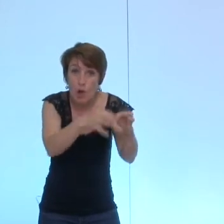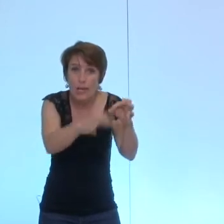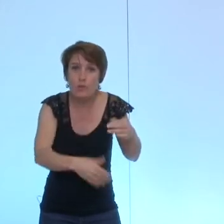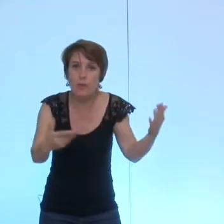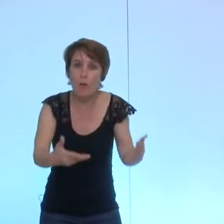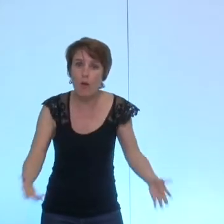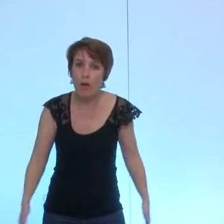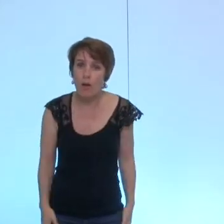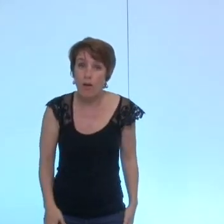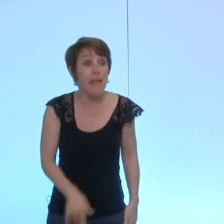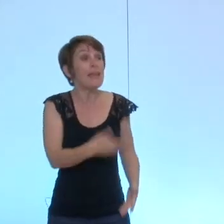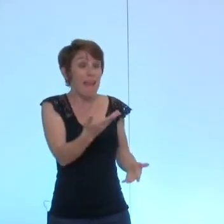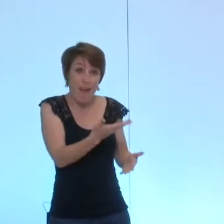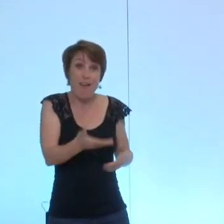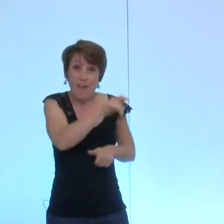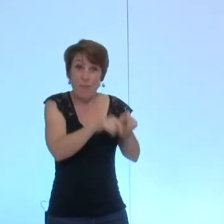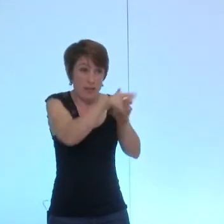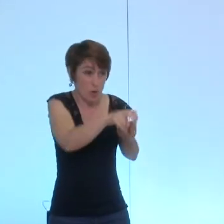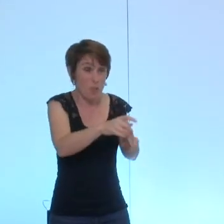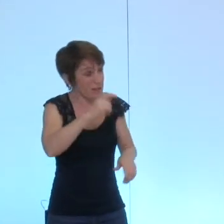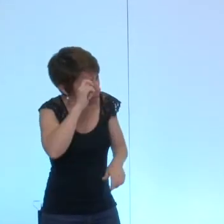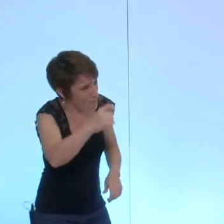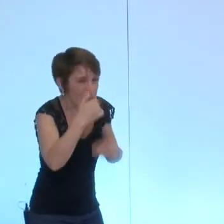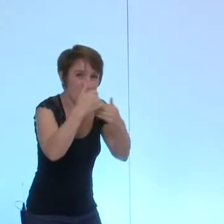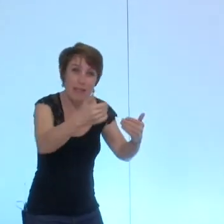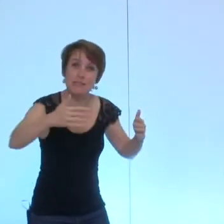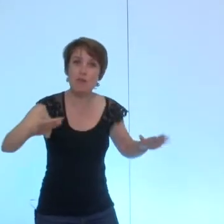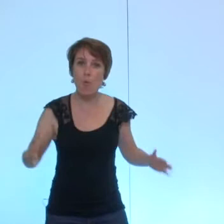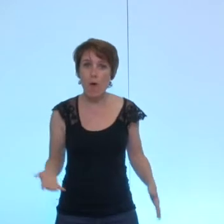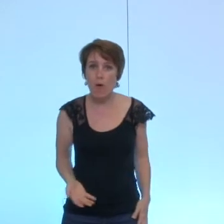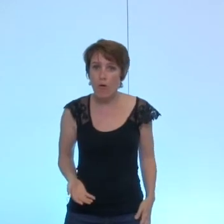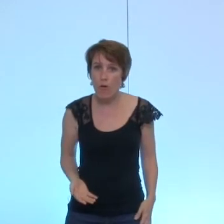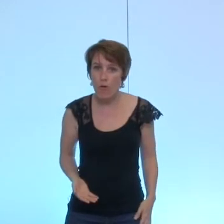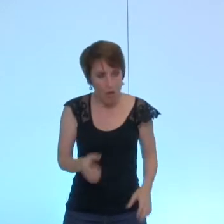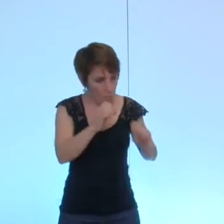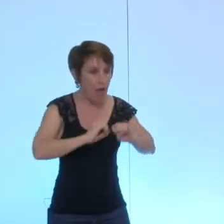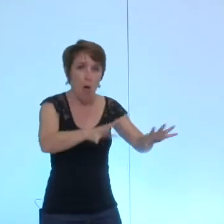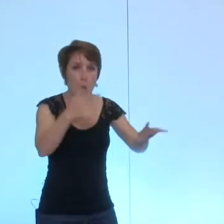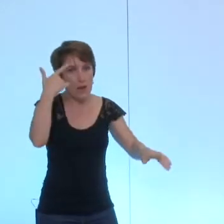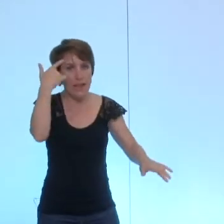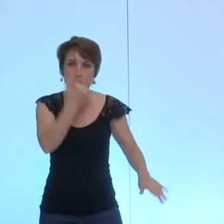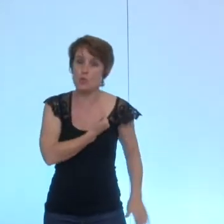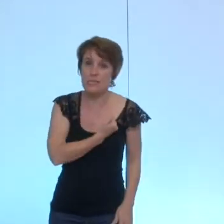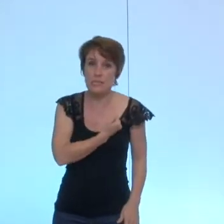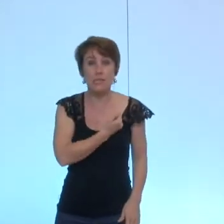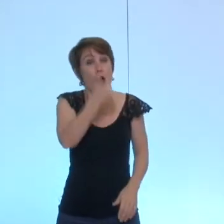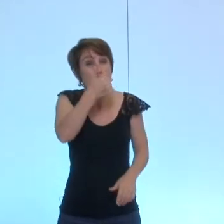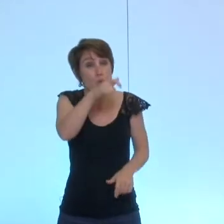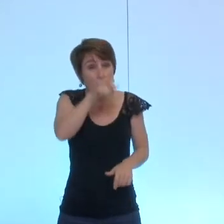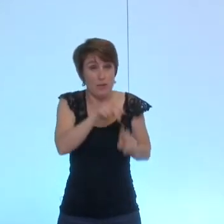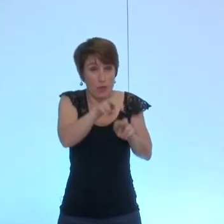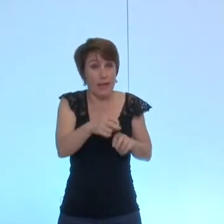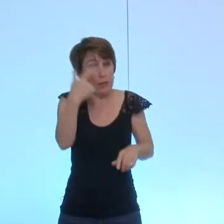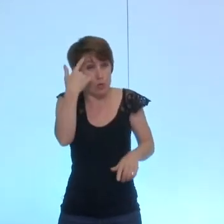ces paysans comment est-ce qu'on les remercie bien mes chers collègues il faut le savoir on les laisse se suicider au rythme d'un agriculteur tous les deux jours